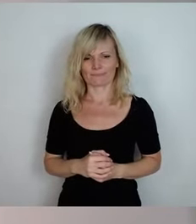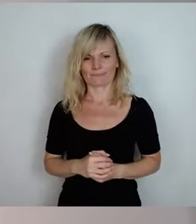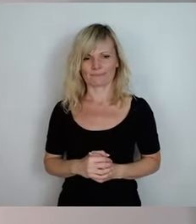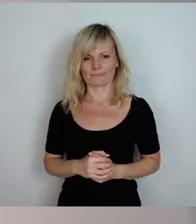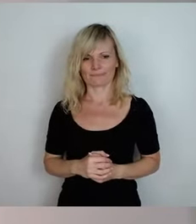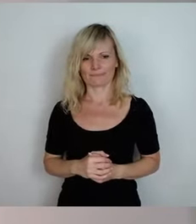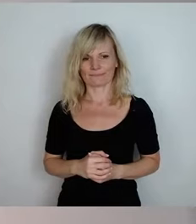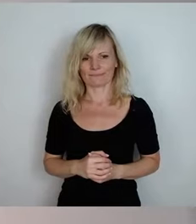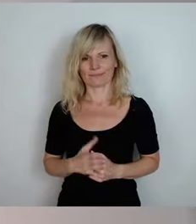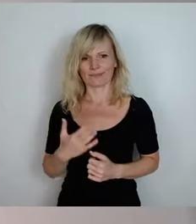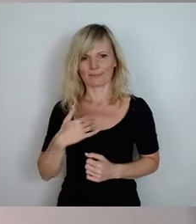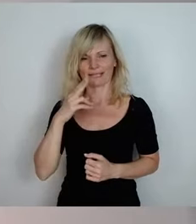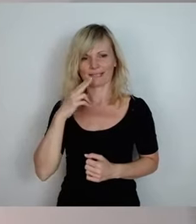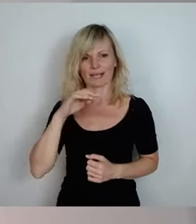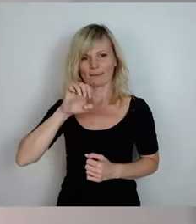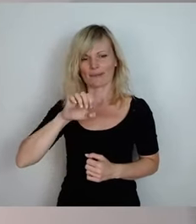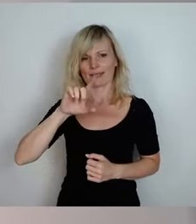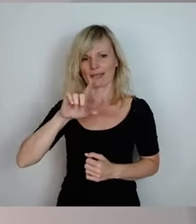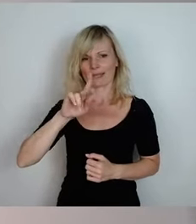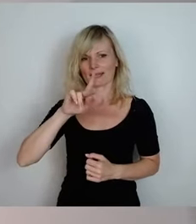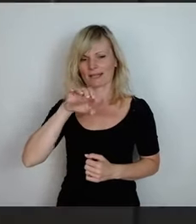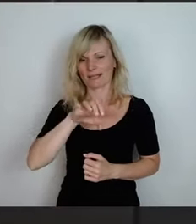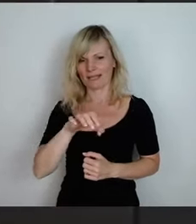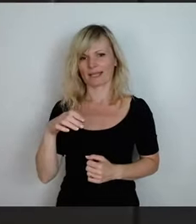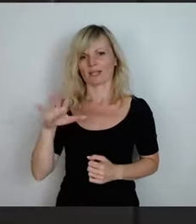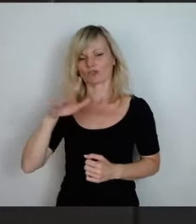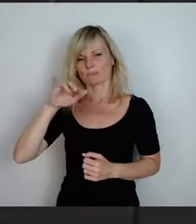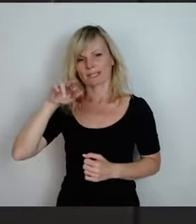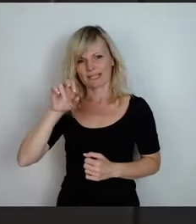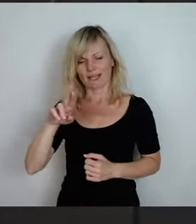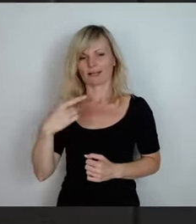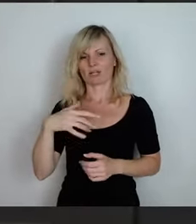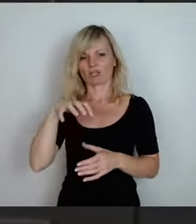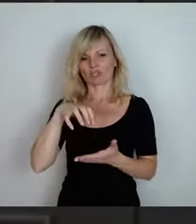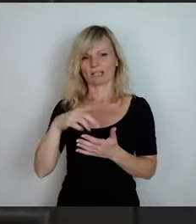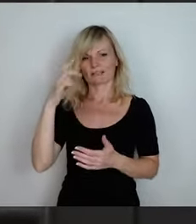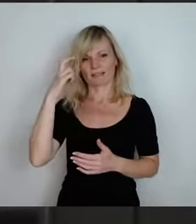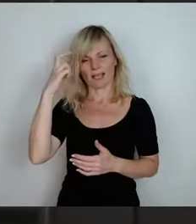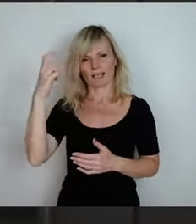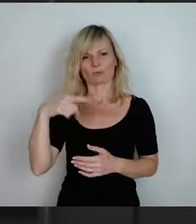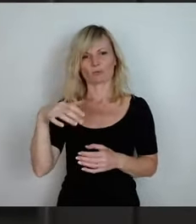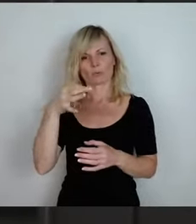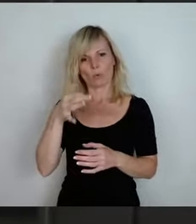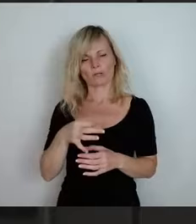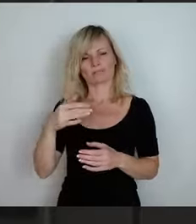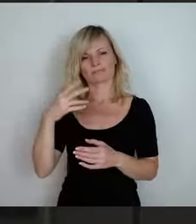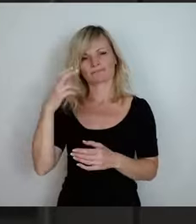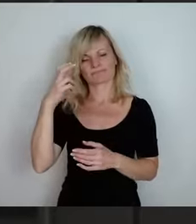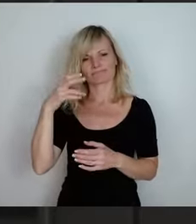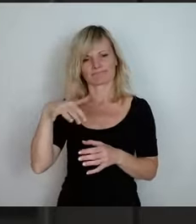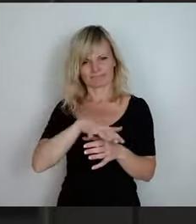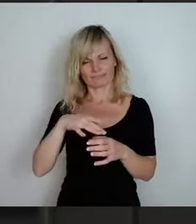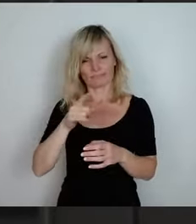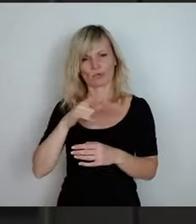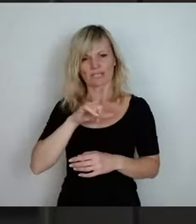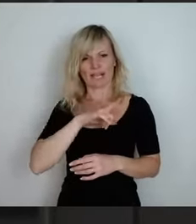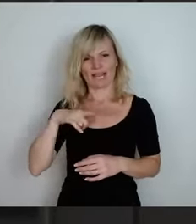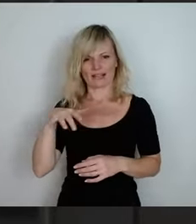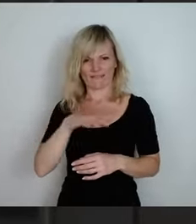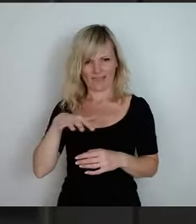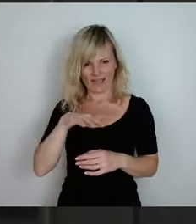Mein Name ist Elke Schmieder. Ich bin Stadträtin von Burka Lengefeld und Ortschaftsrätin von Lengefeld direkt. Ich habe zwei Fragen. Einmal an den